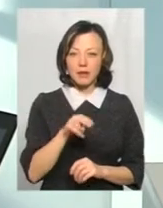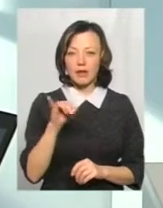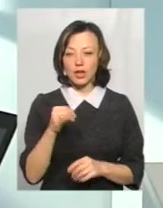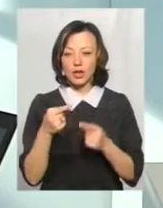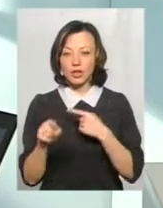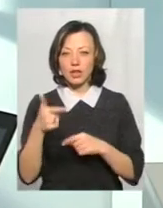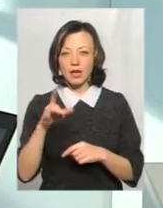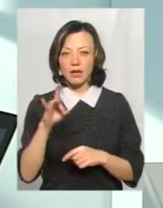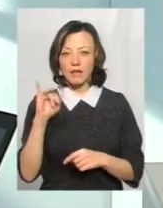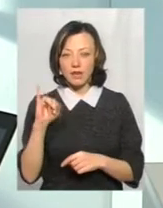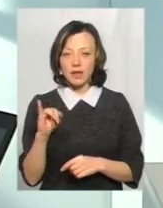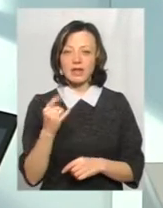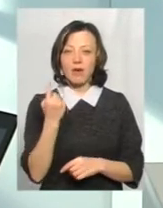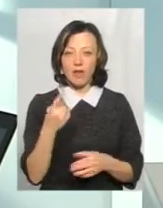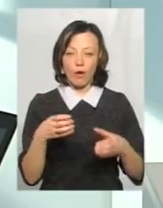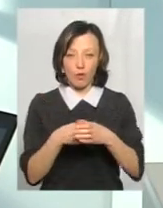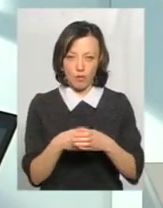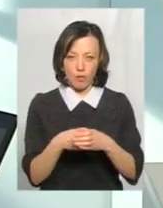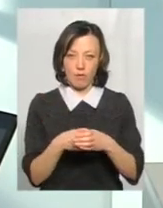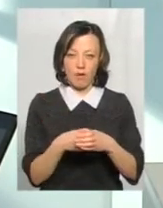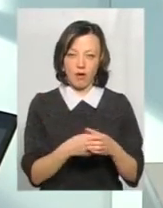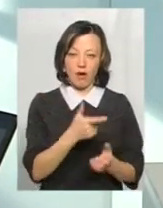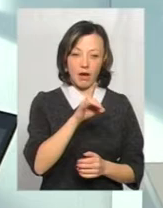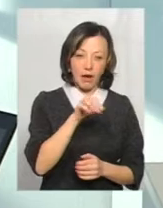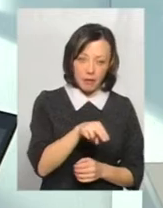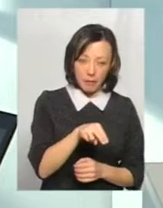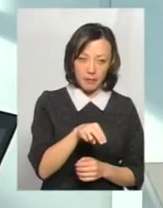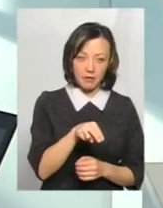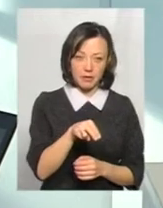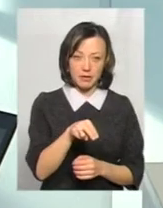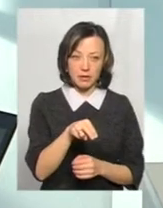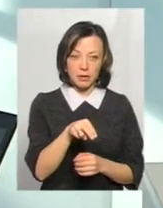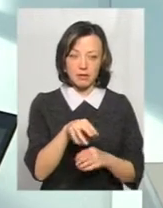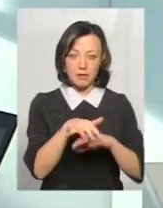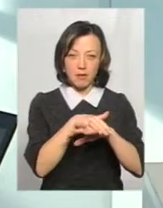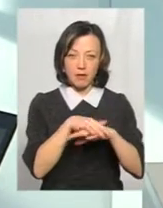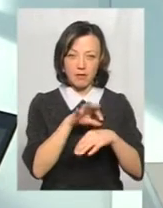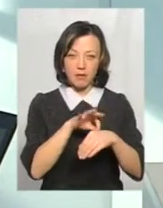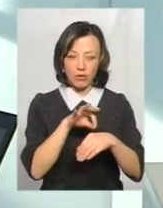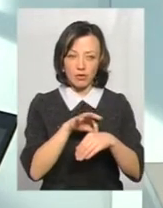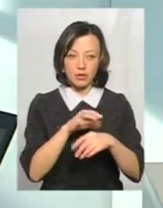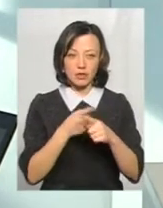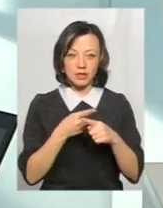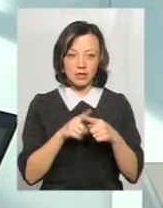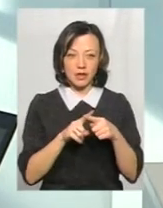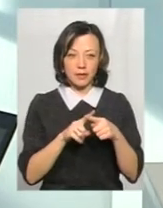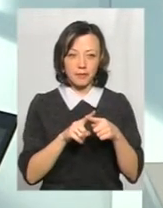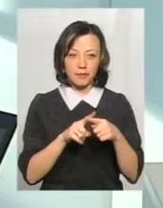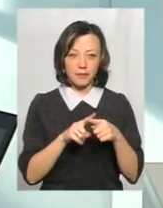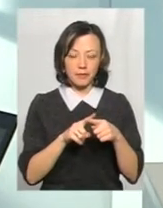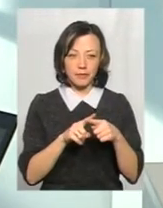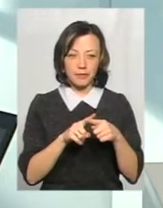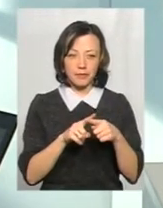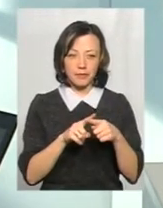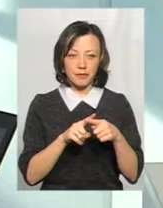одна група. Просто грип, це має масові захворювання, це вражає